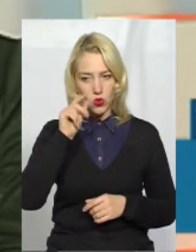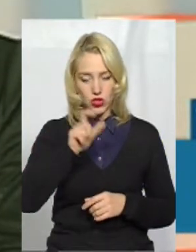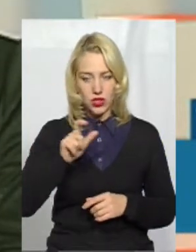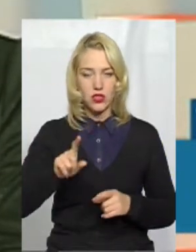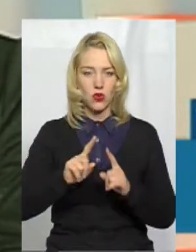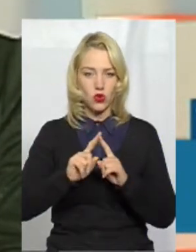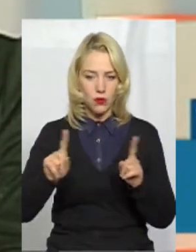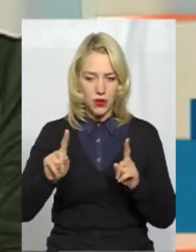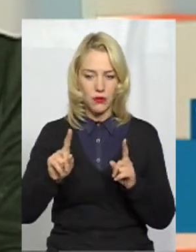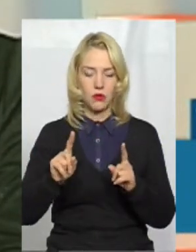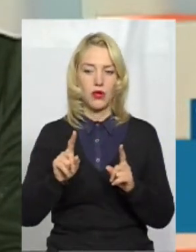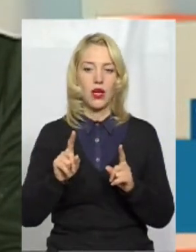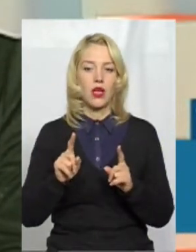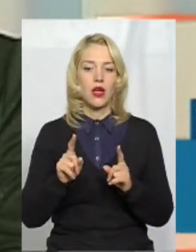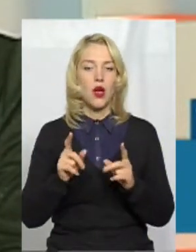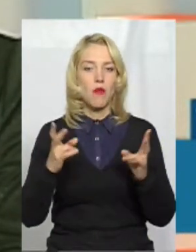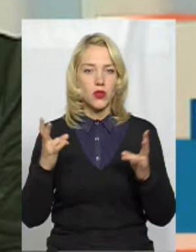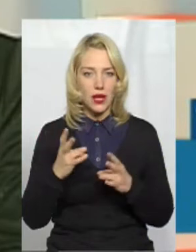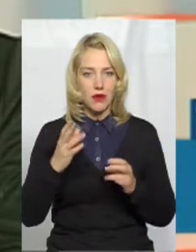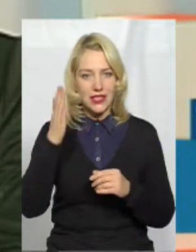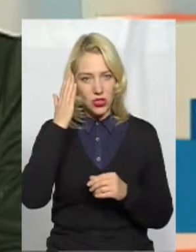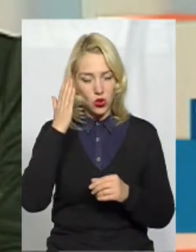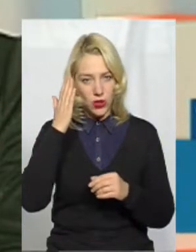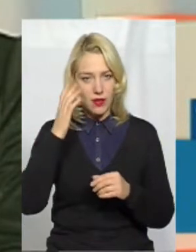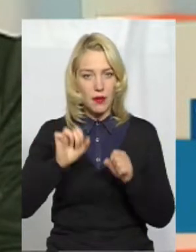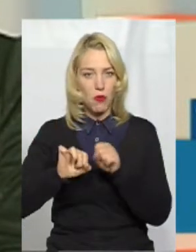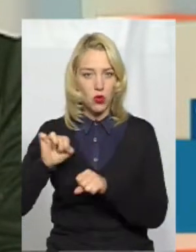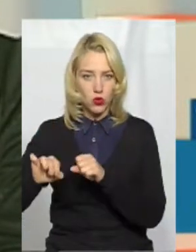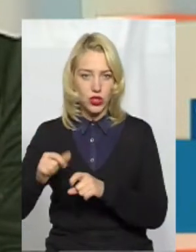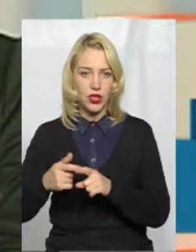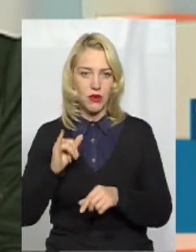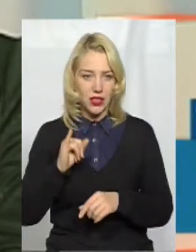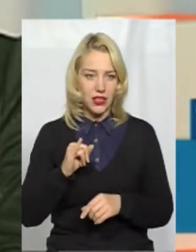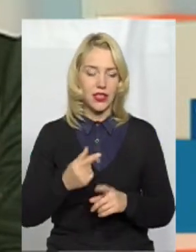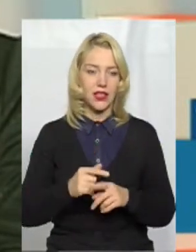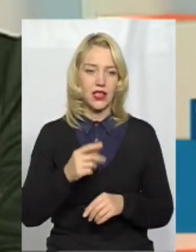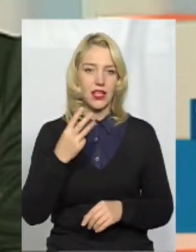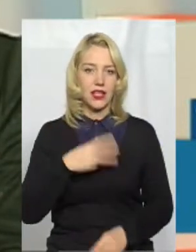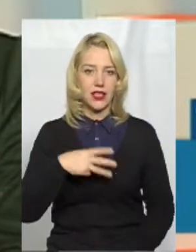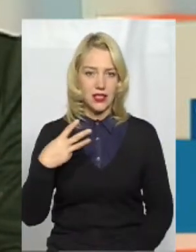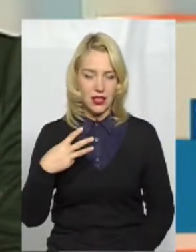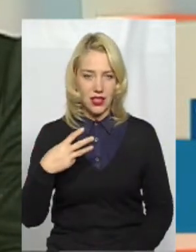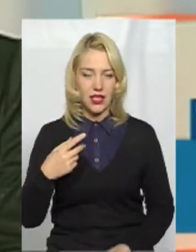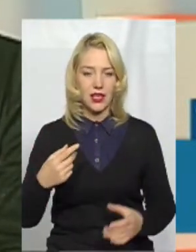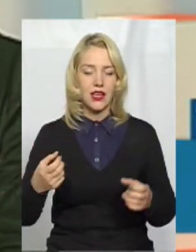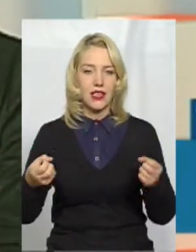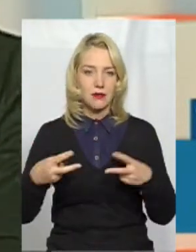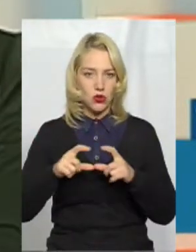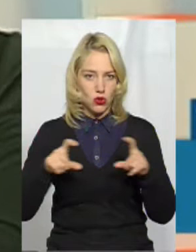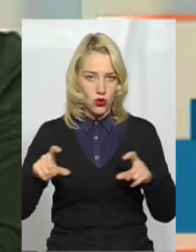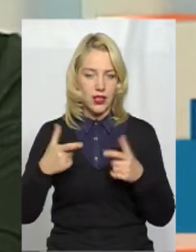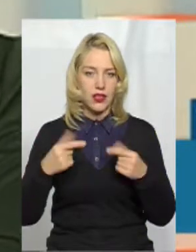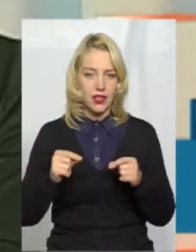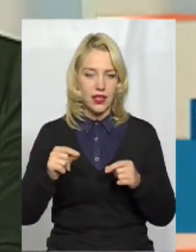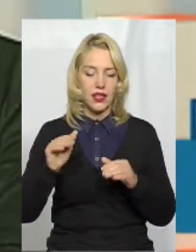потребами з інтелектуальними порушеннями. І Хмельницька загальноосвітня школа номер 33, де навчаються